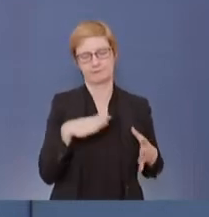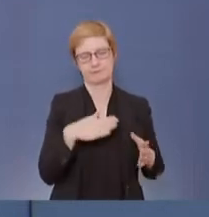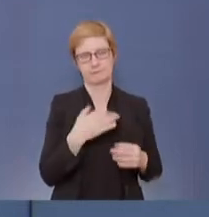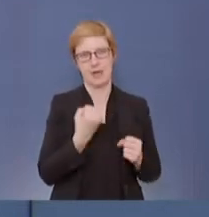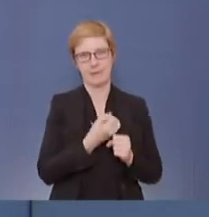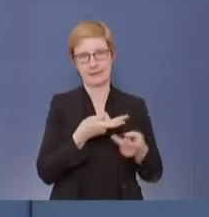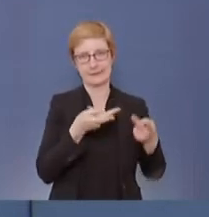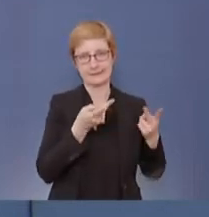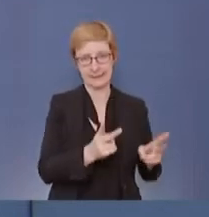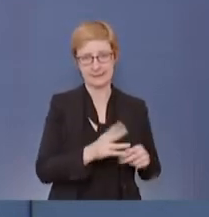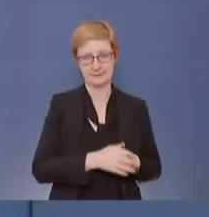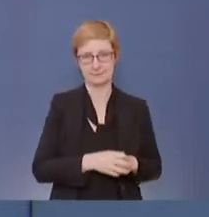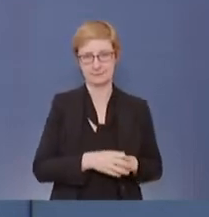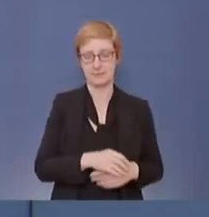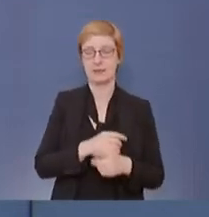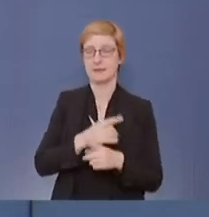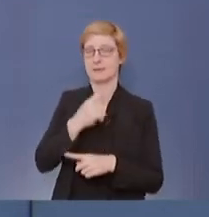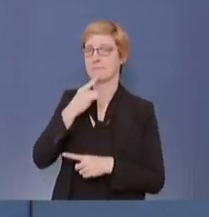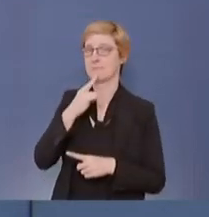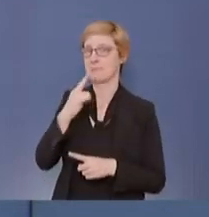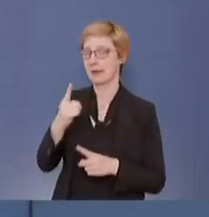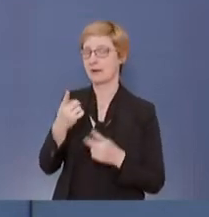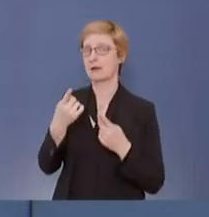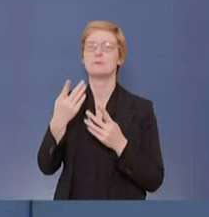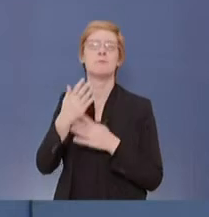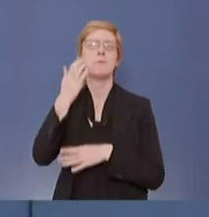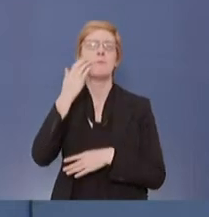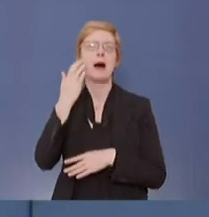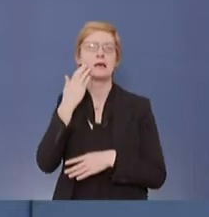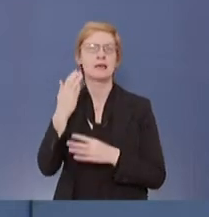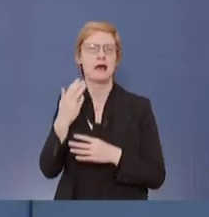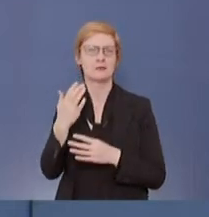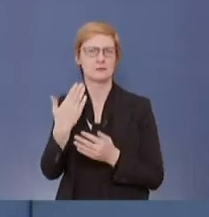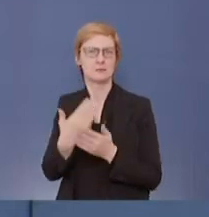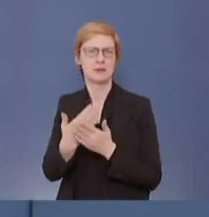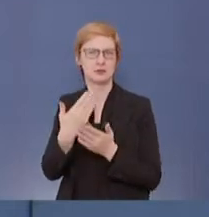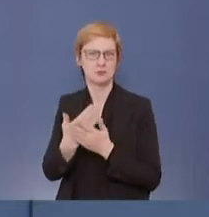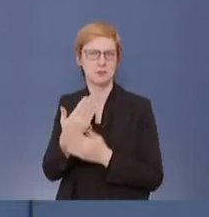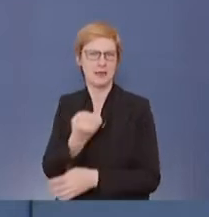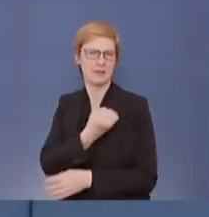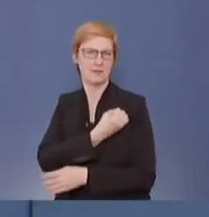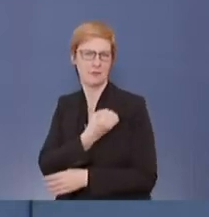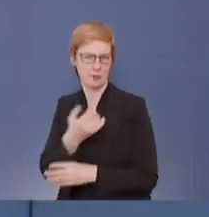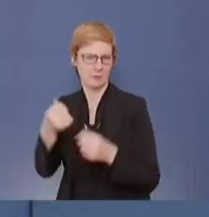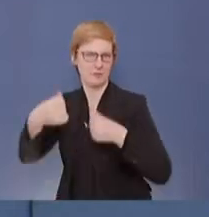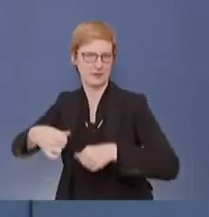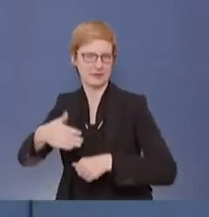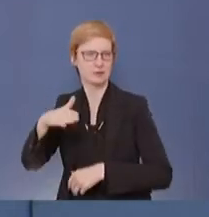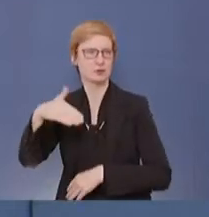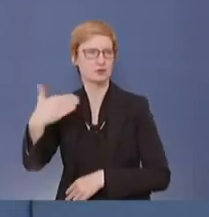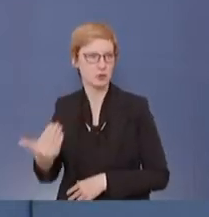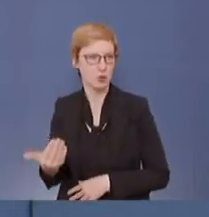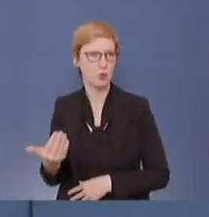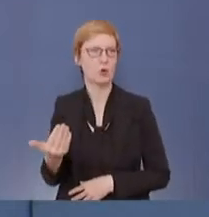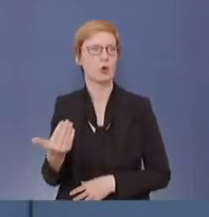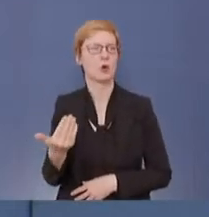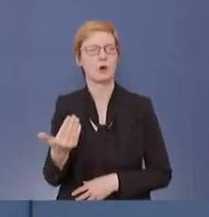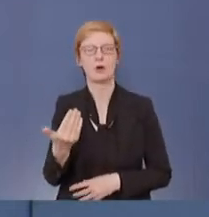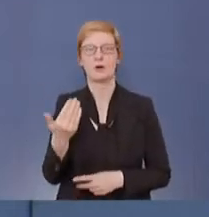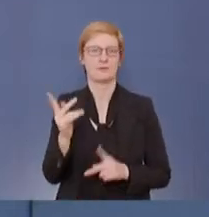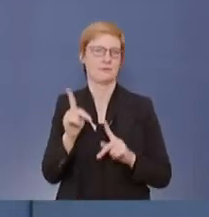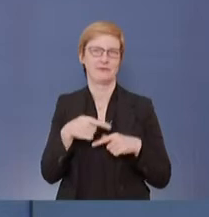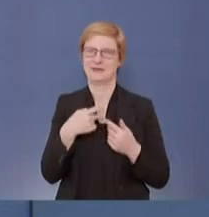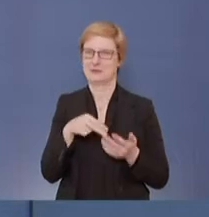Wenn Sie andere Impfpflichten ansprechen, wie die Masern-Impfung, das ist nicht unsere